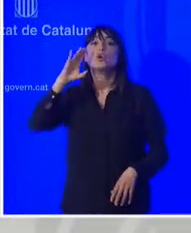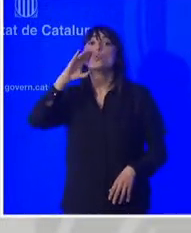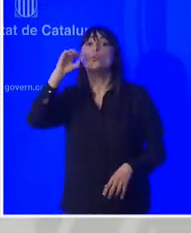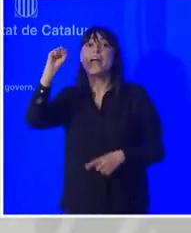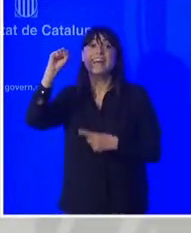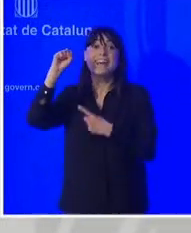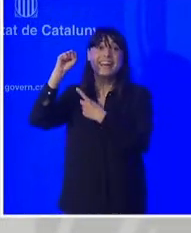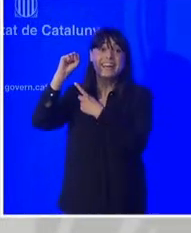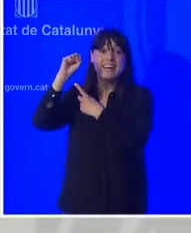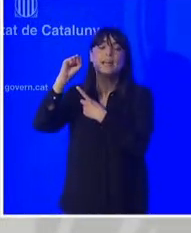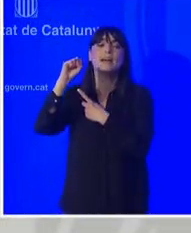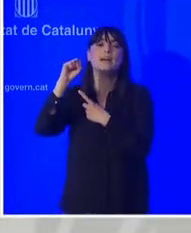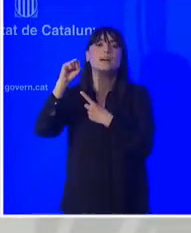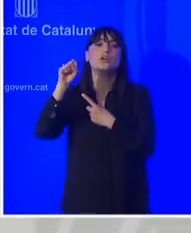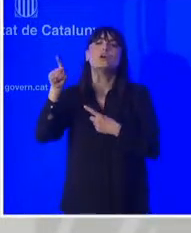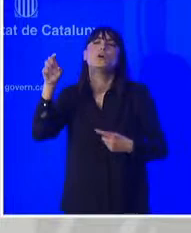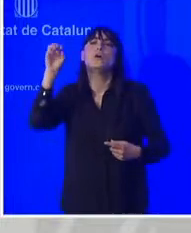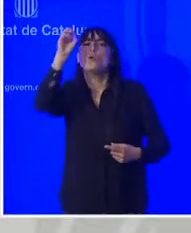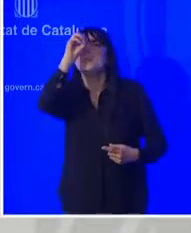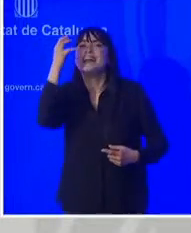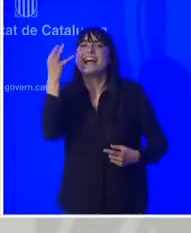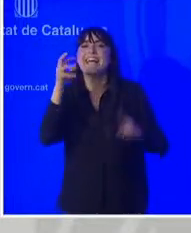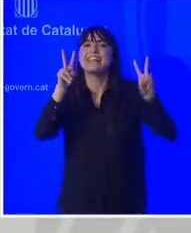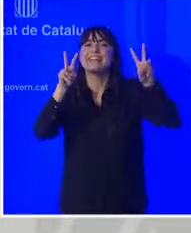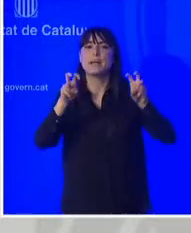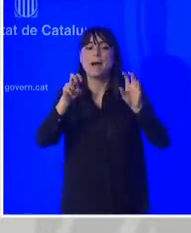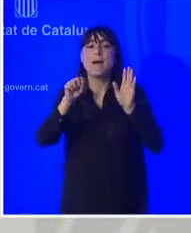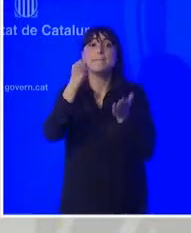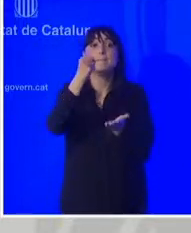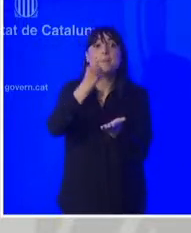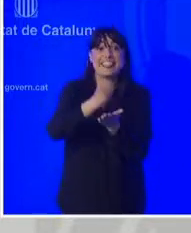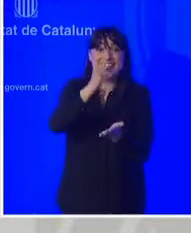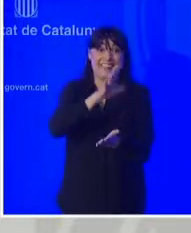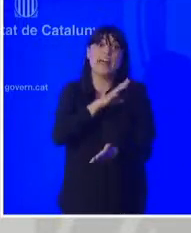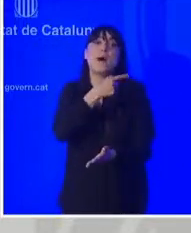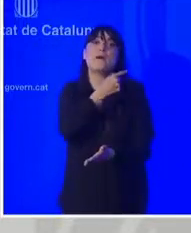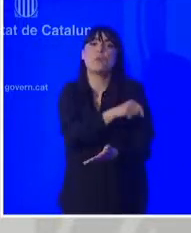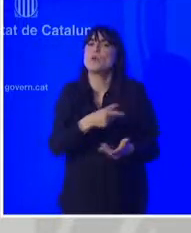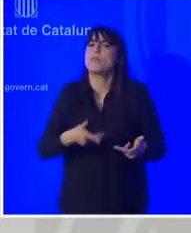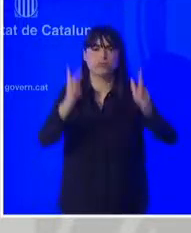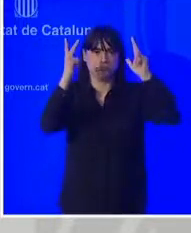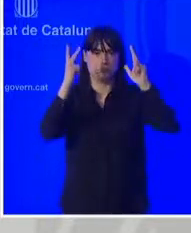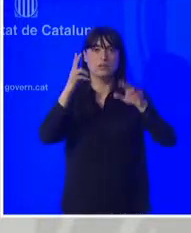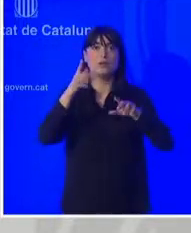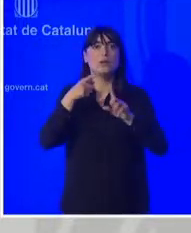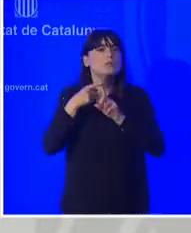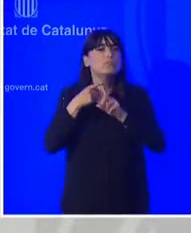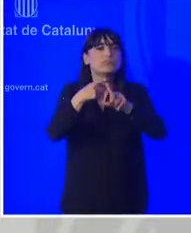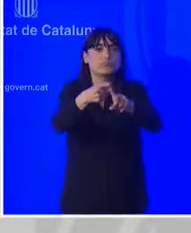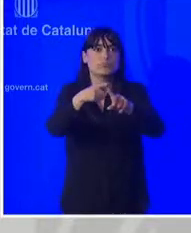perquè aquestes arribin quanta més gent millor de quants més països millor? Gràcies.